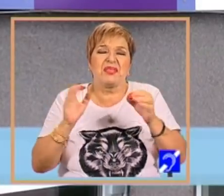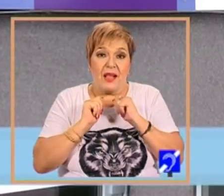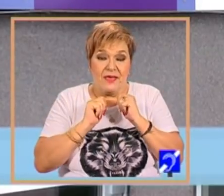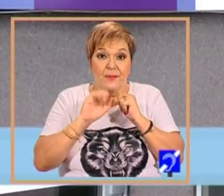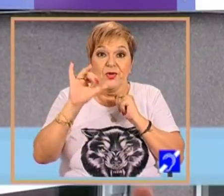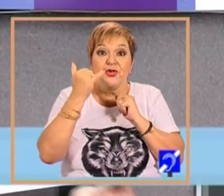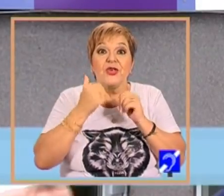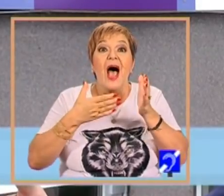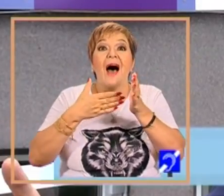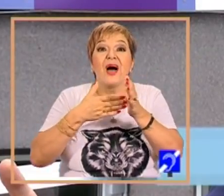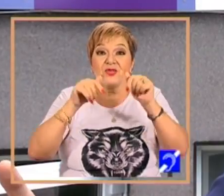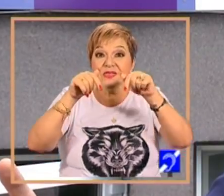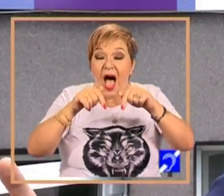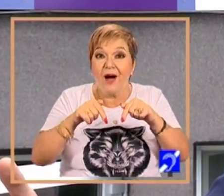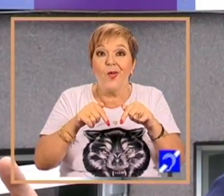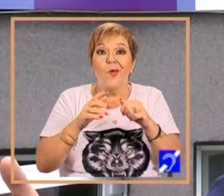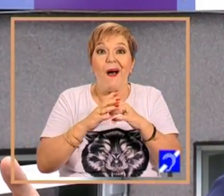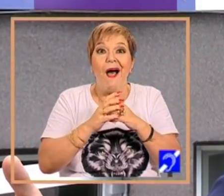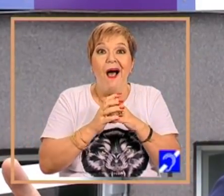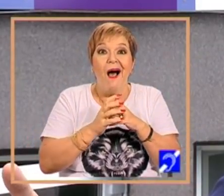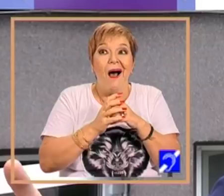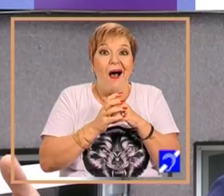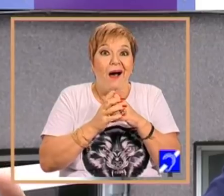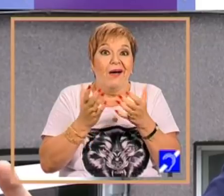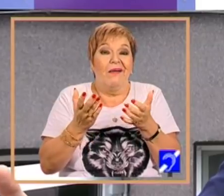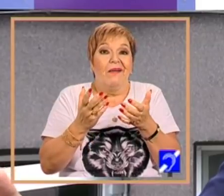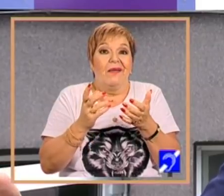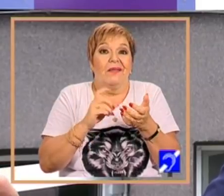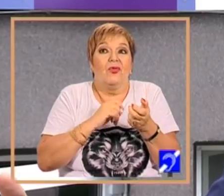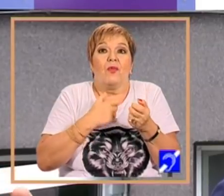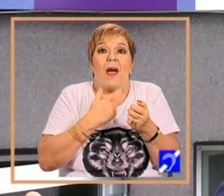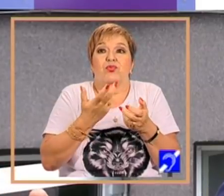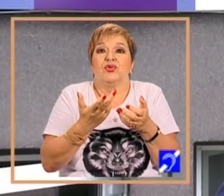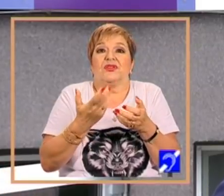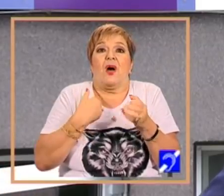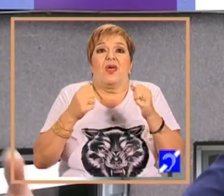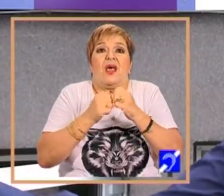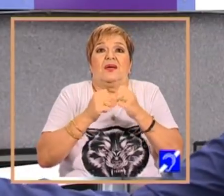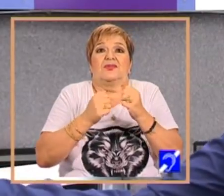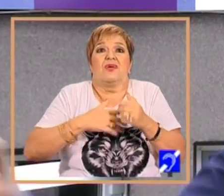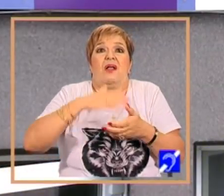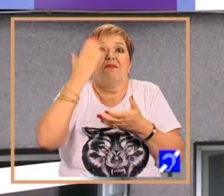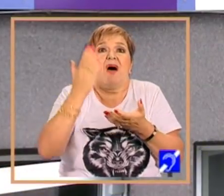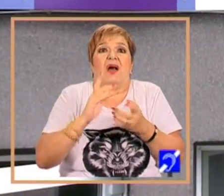am ajuns la un anumit nivel de la care nu mai puteam practic funcționa dacă lucrurile nu